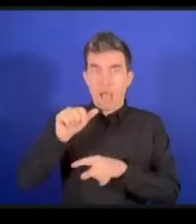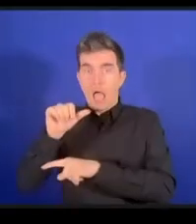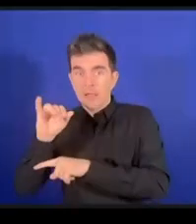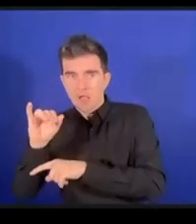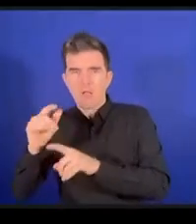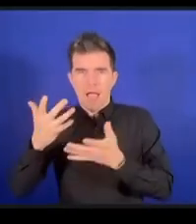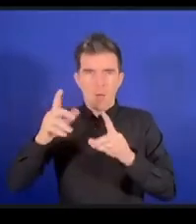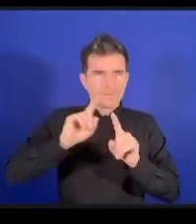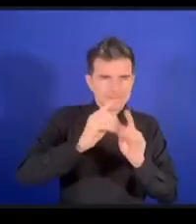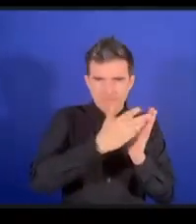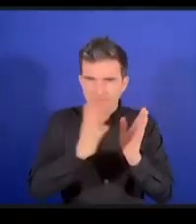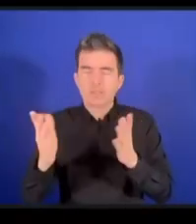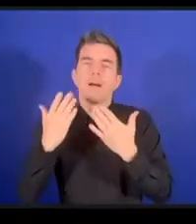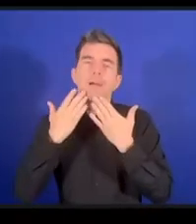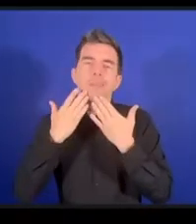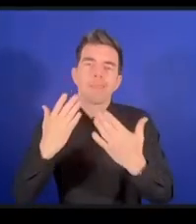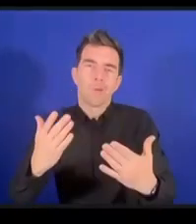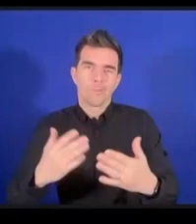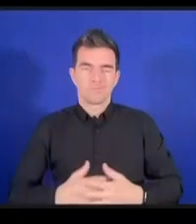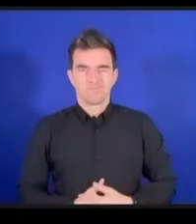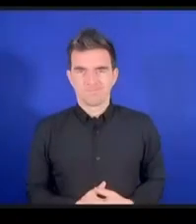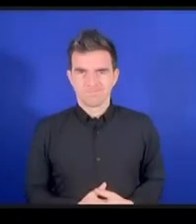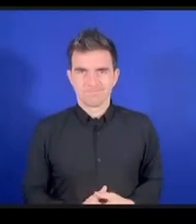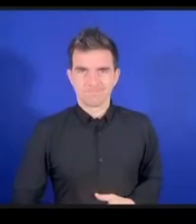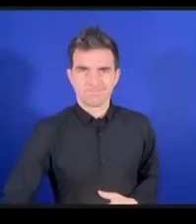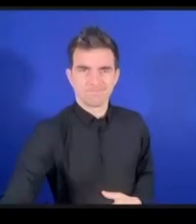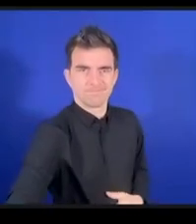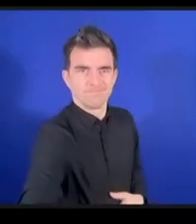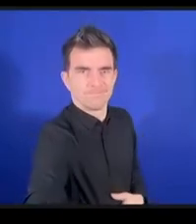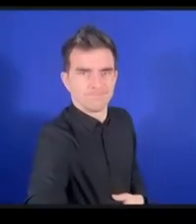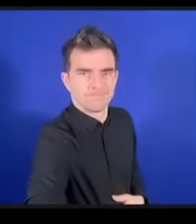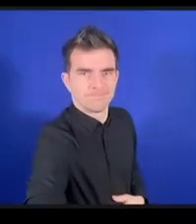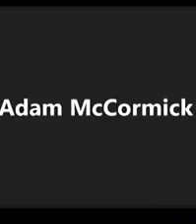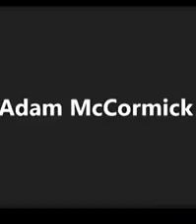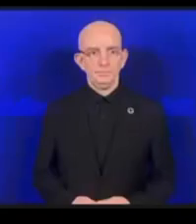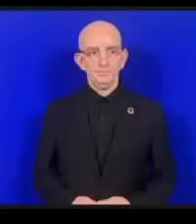と思いますアルハンドロさん ありがとうございます